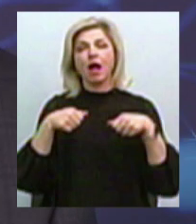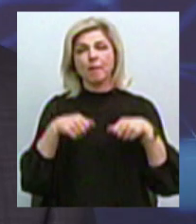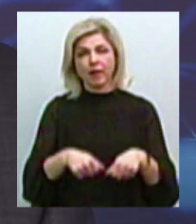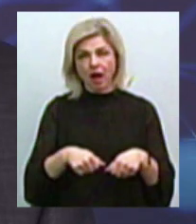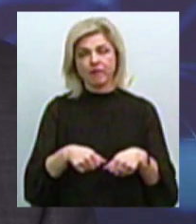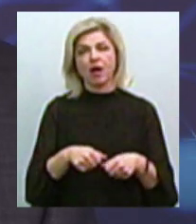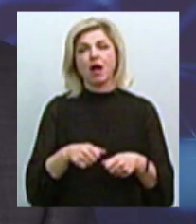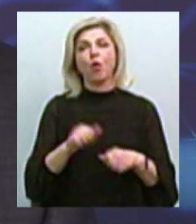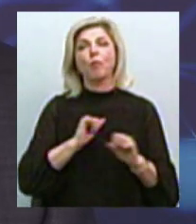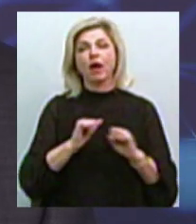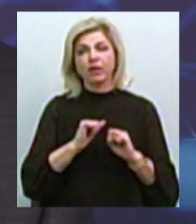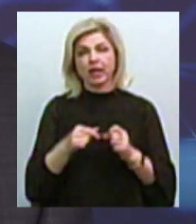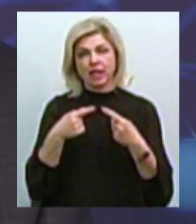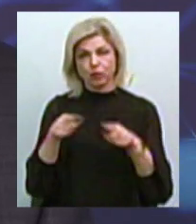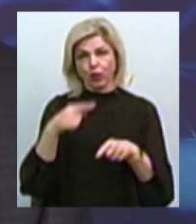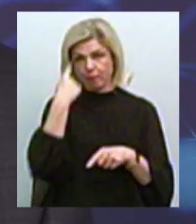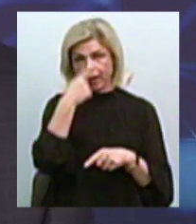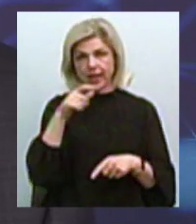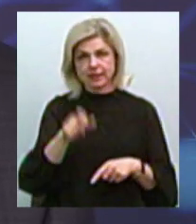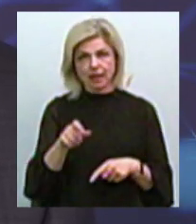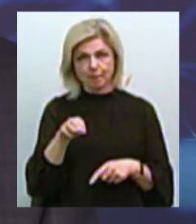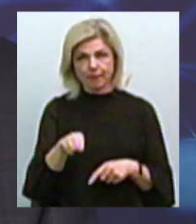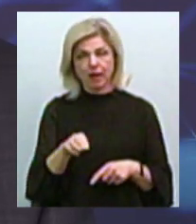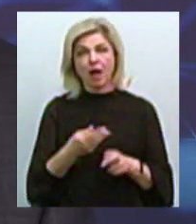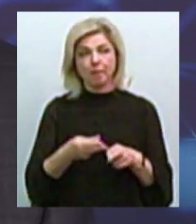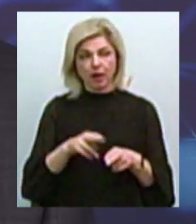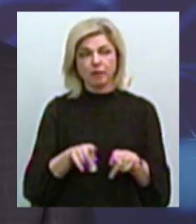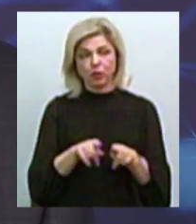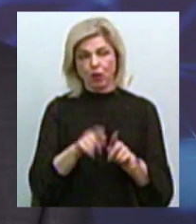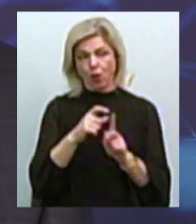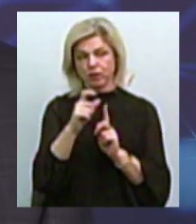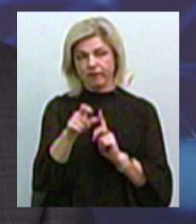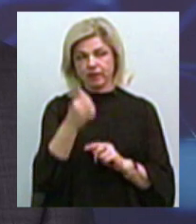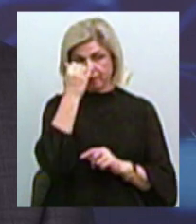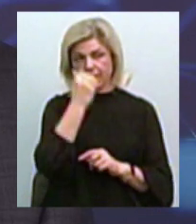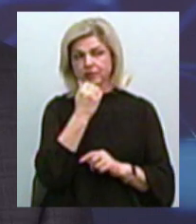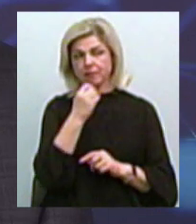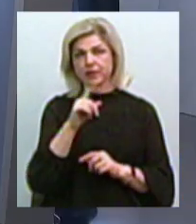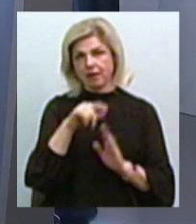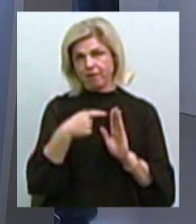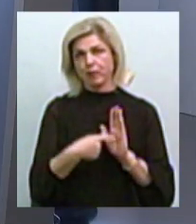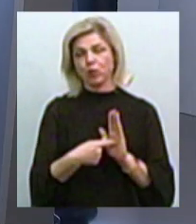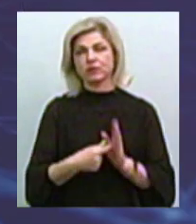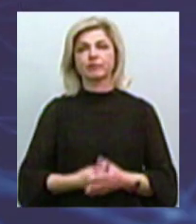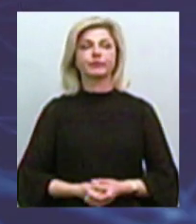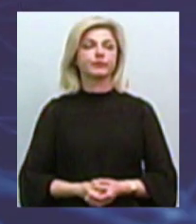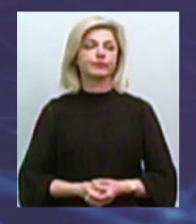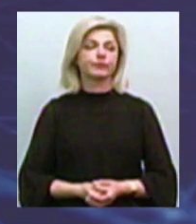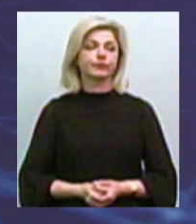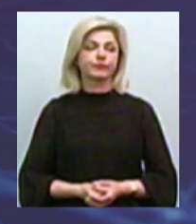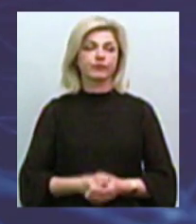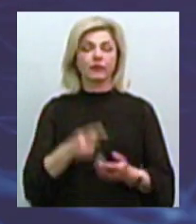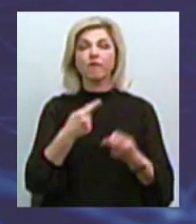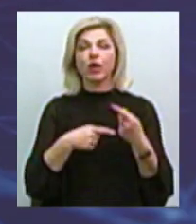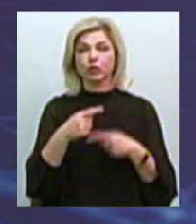плюсом» іншим лицам. Ось такий відповідь. Дякую за питання. Повертаючись до